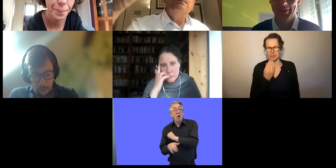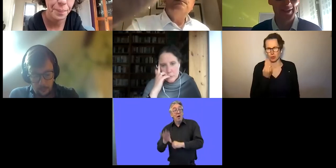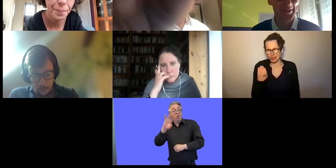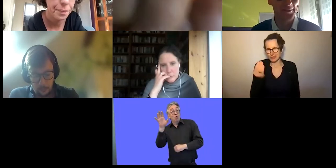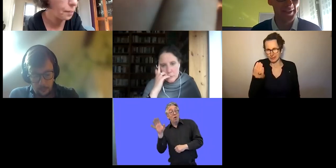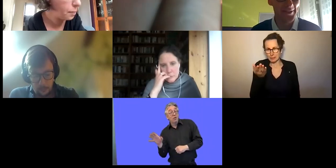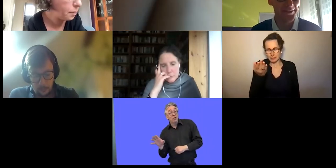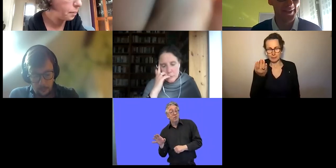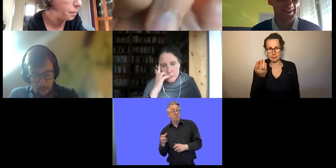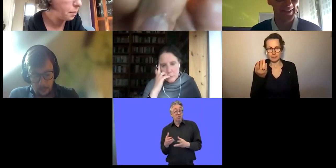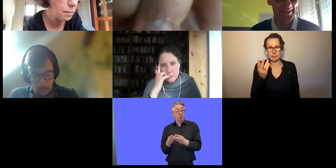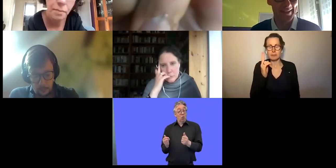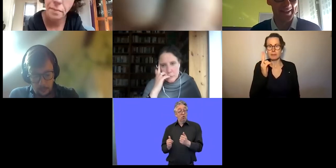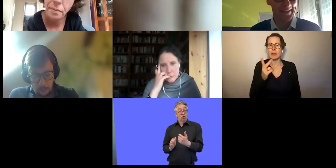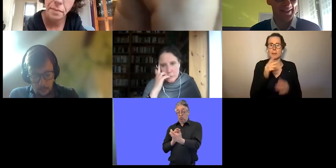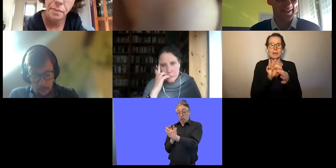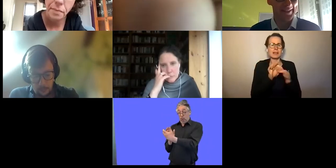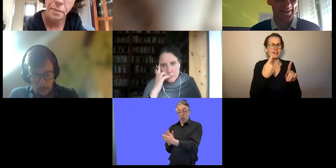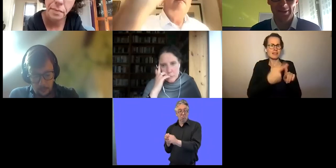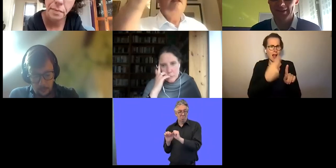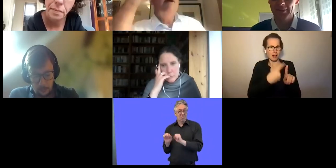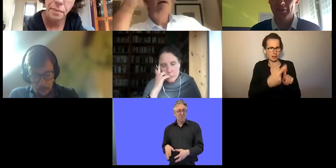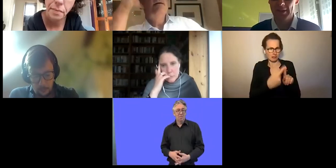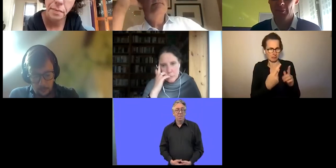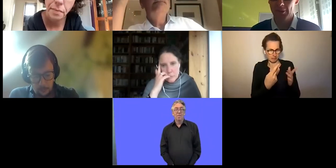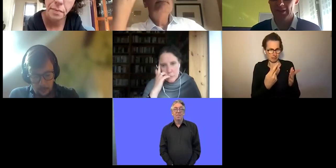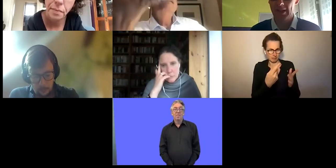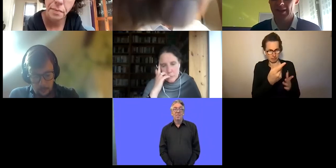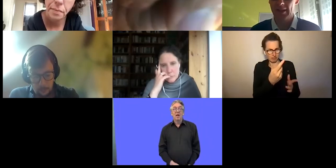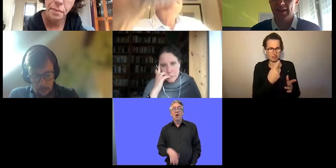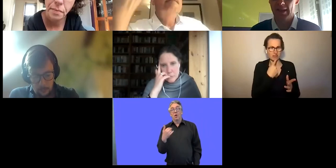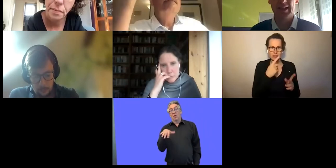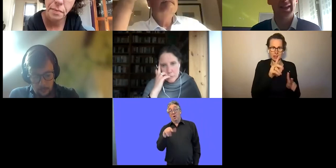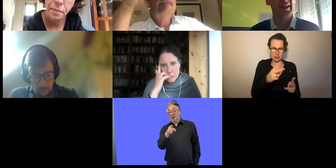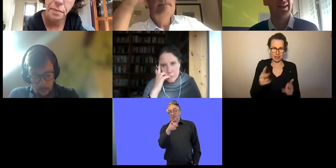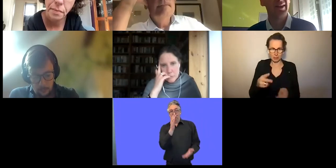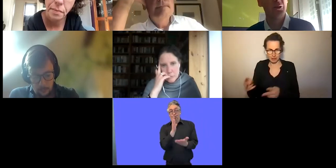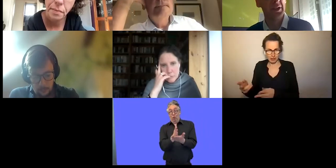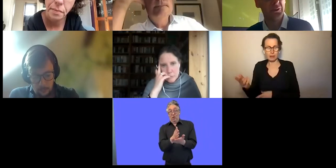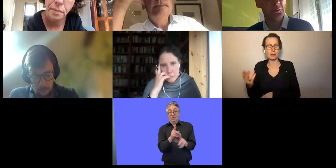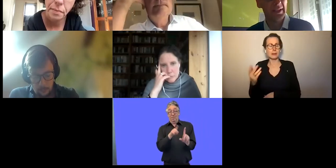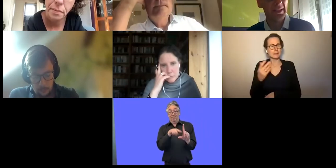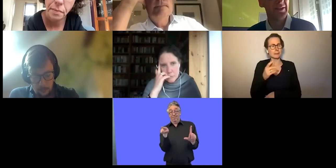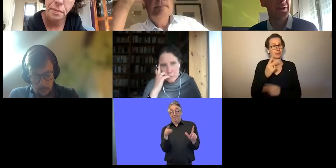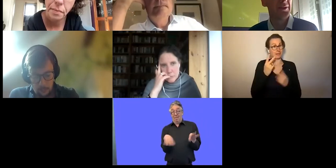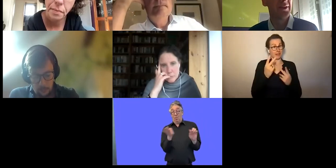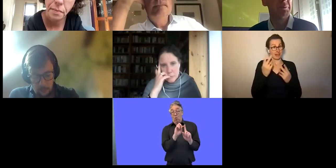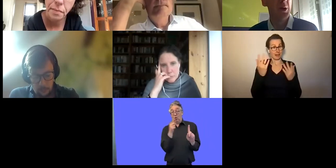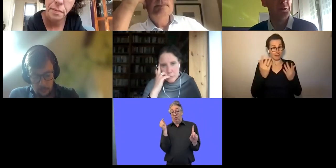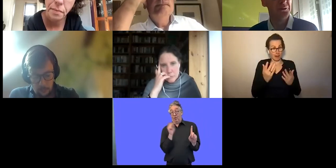Ich möchte noch hinzufügen, dass die Zahlen in dieser Hinsicht sehr wichtig sind.